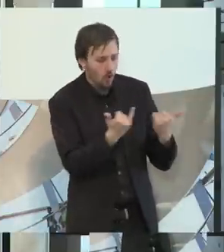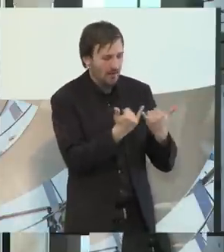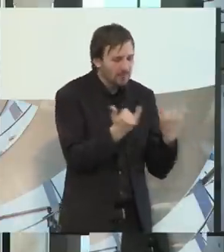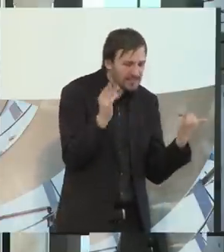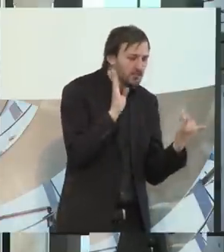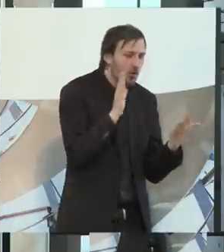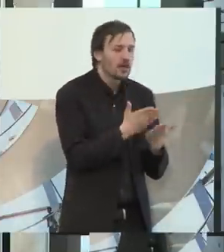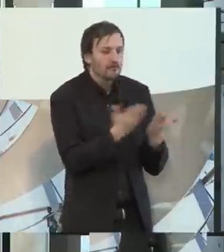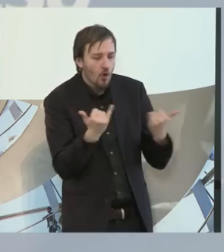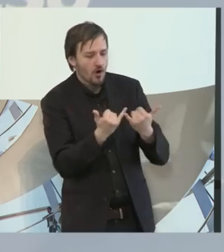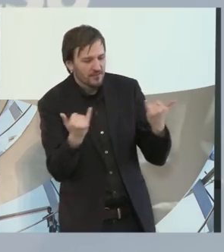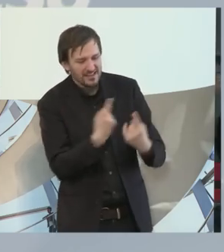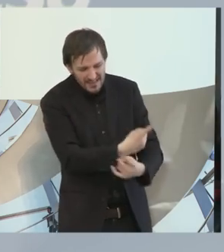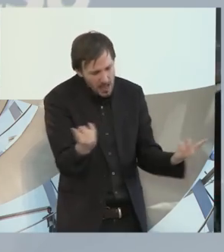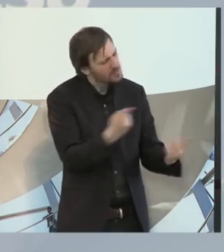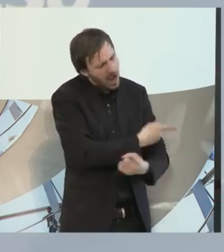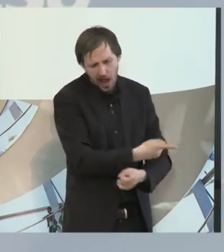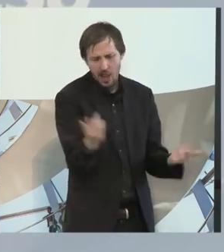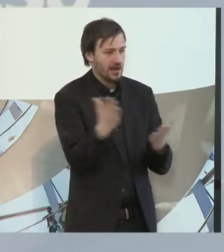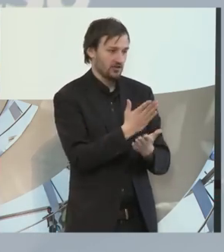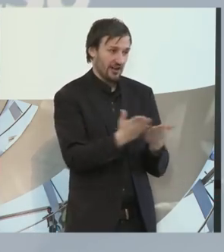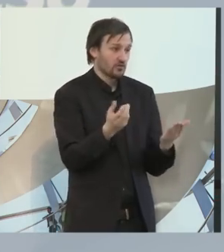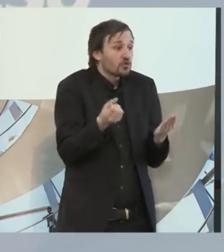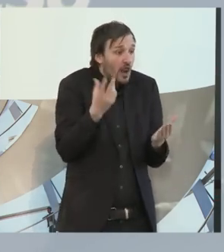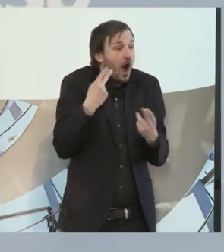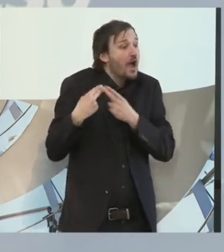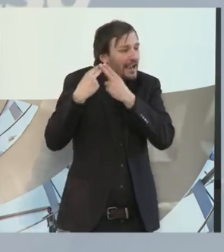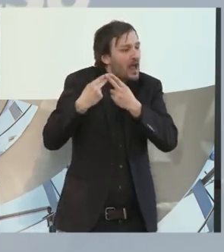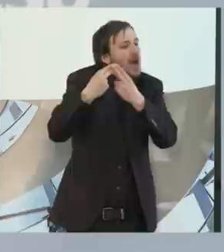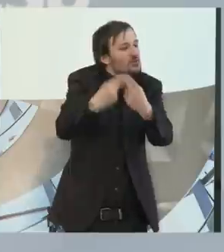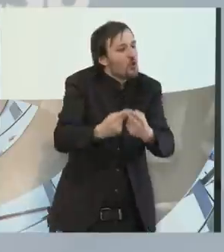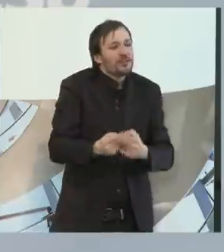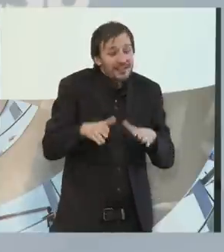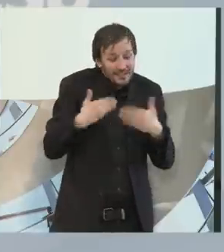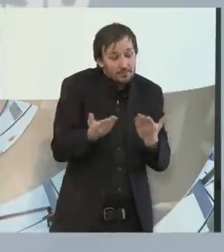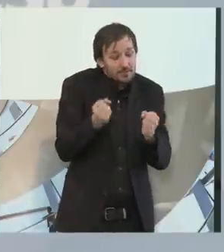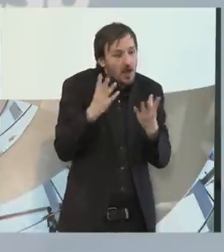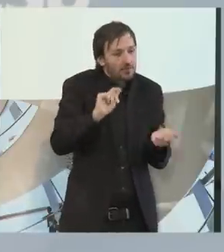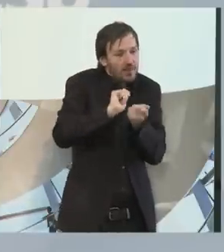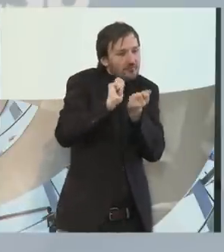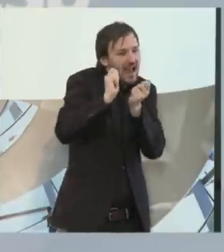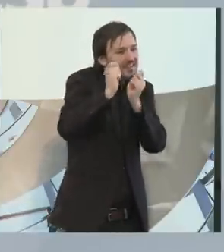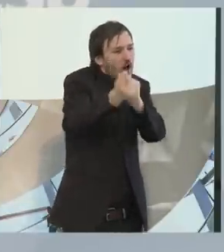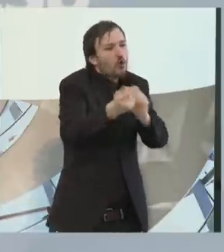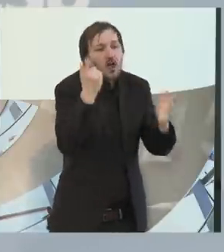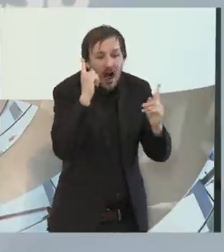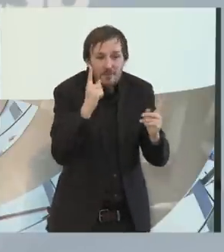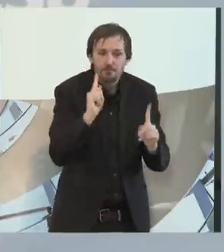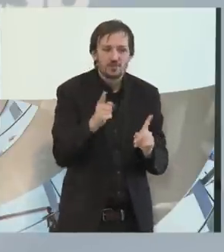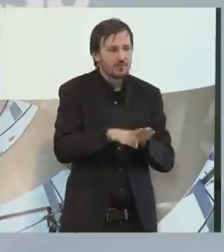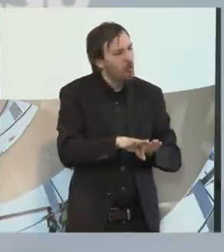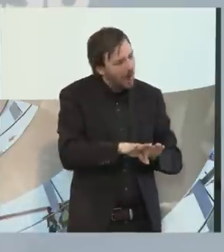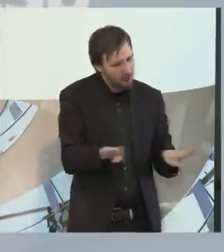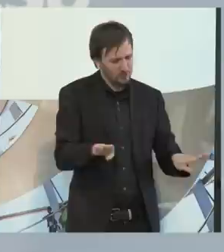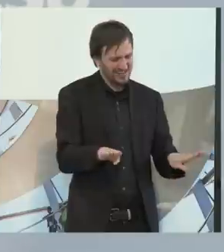denke, das schließt das nicht aus. Die Generation verändert sich. Und ich finde, da müssen wir halt nur die Voraussetzung schaffen,